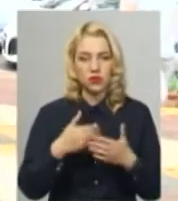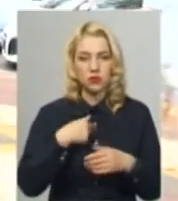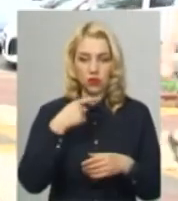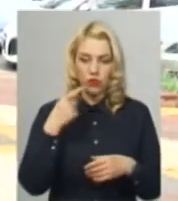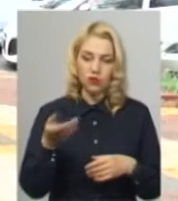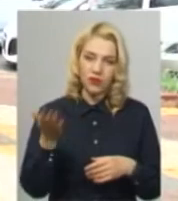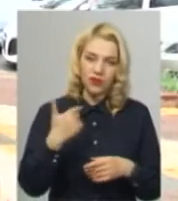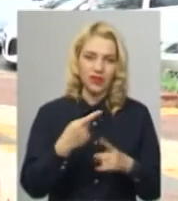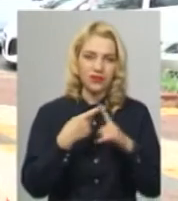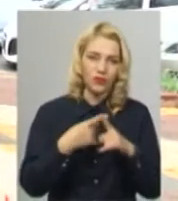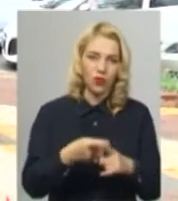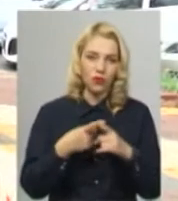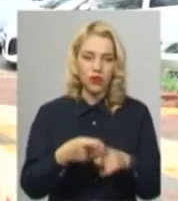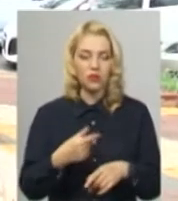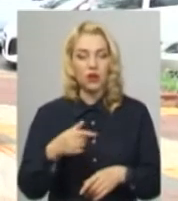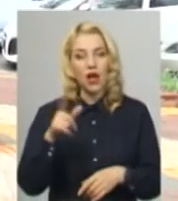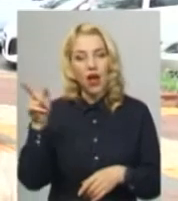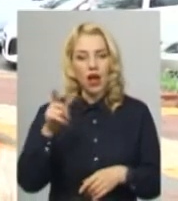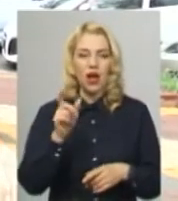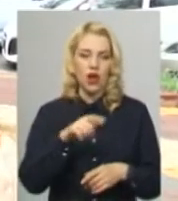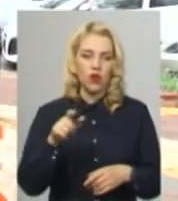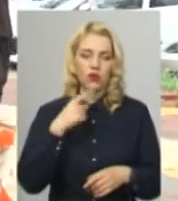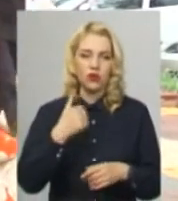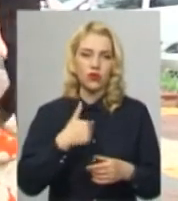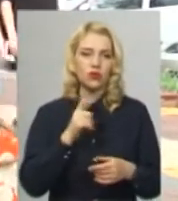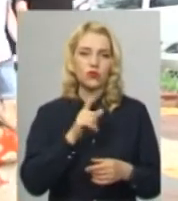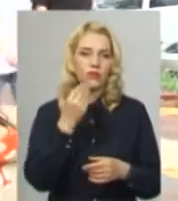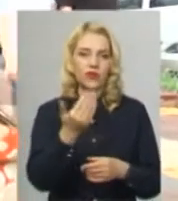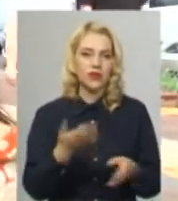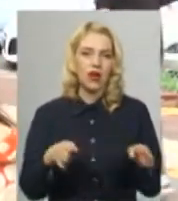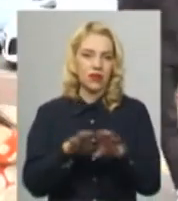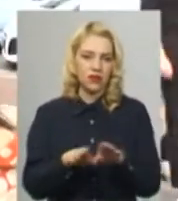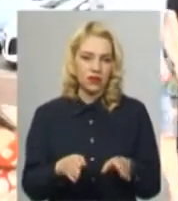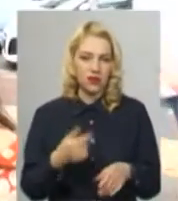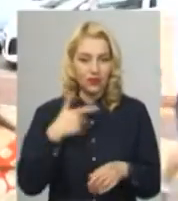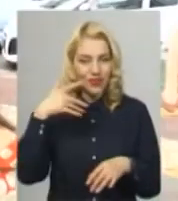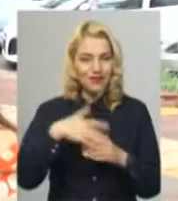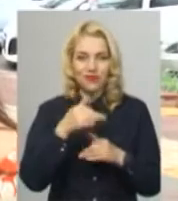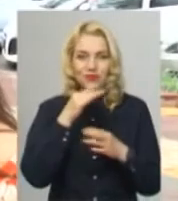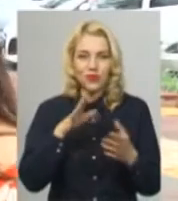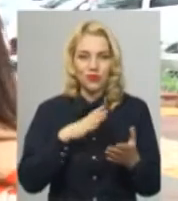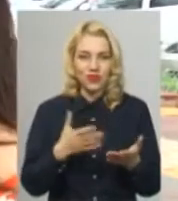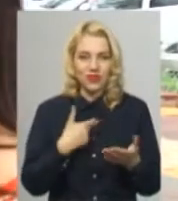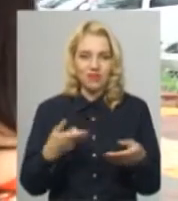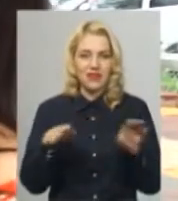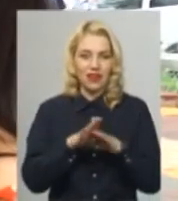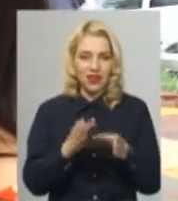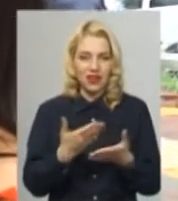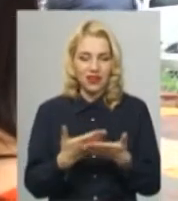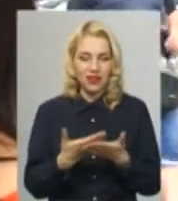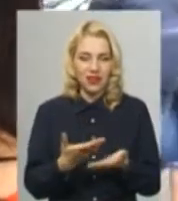давайте знайдемо якийсь компроміс, вони говорять, ми хочемо, щоб ви закрились. Ну, розумієте, такого не буде. Ми можемо зробити,